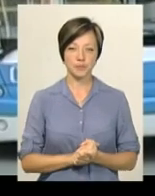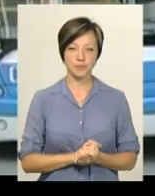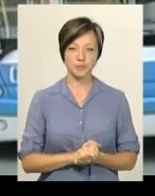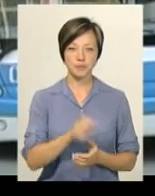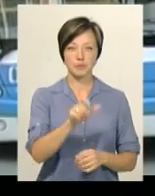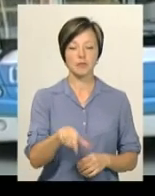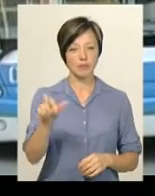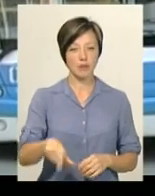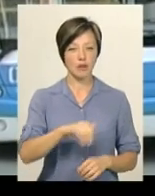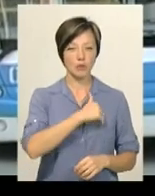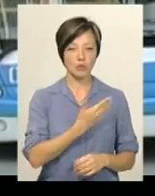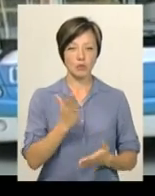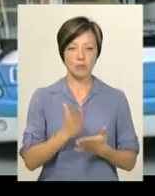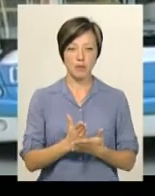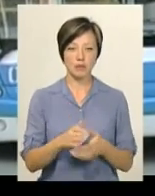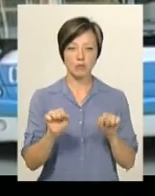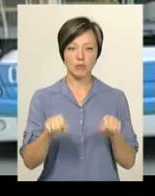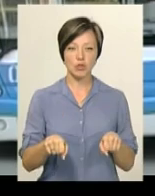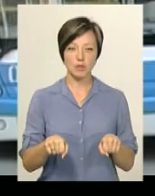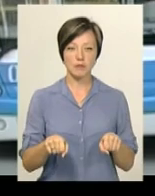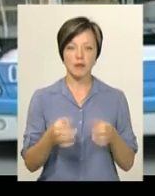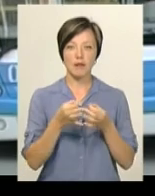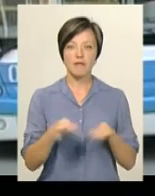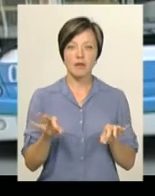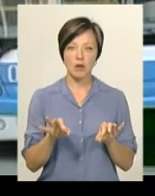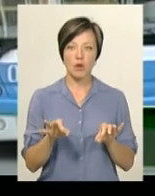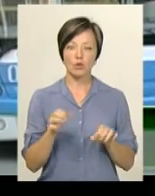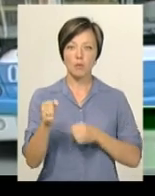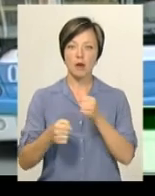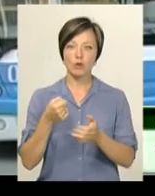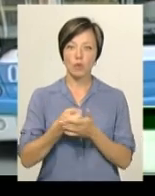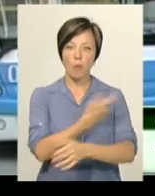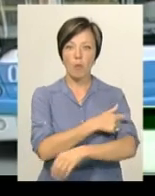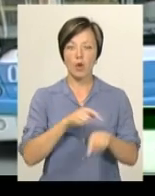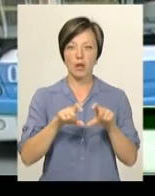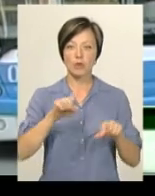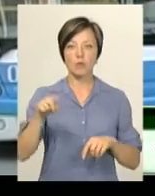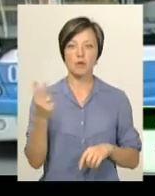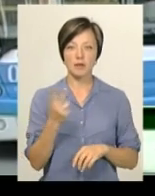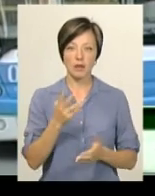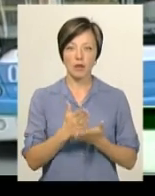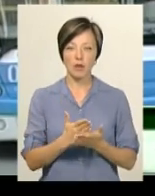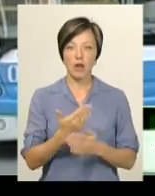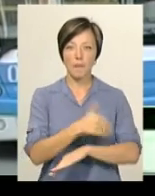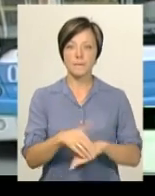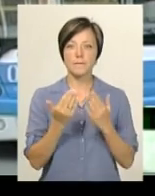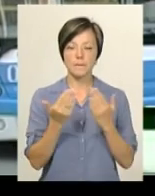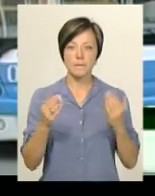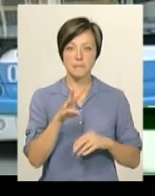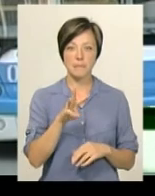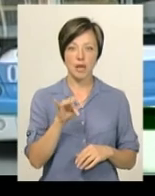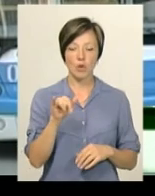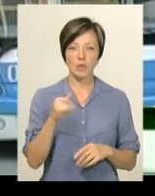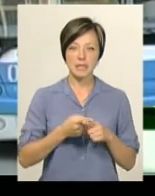Люди хочуть мати можливість вільно добиратися до поліклініки номер 2, яка знаходиться на проспекту Мир. Тобто